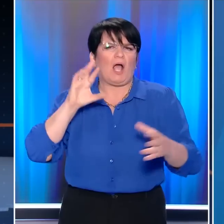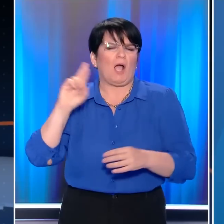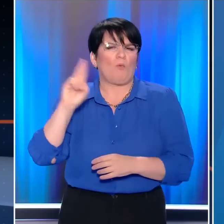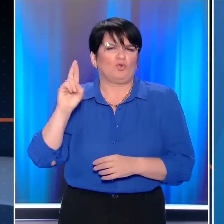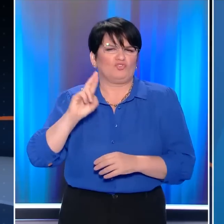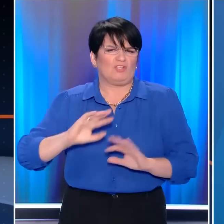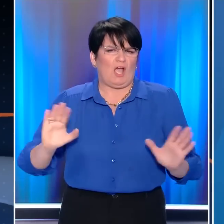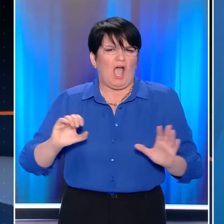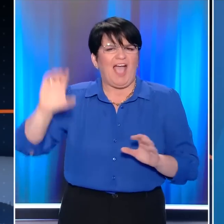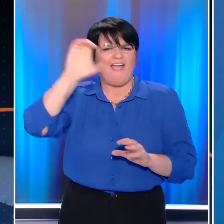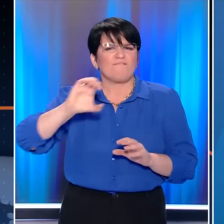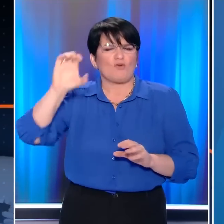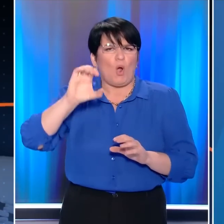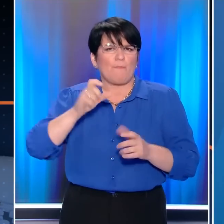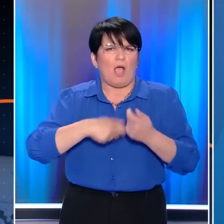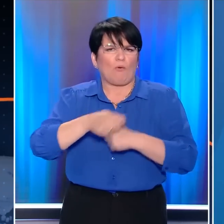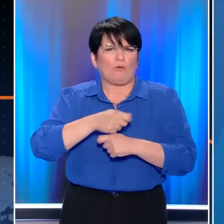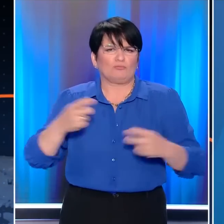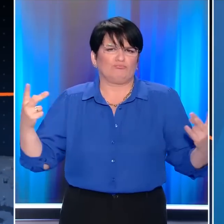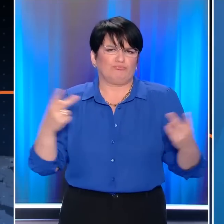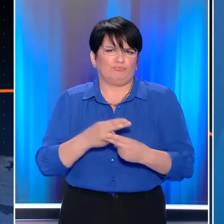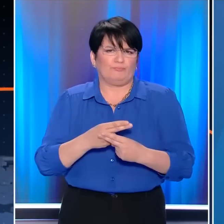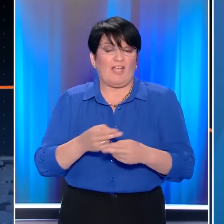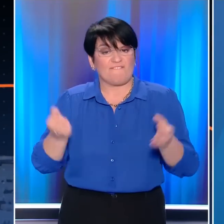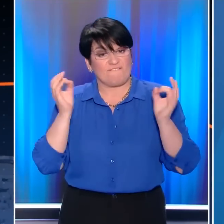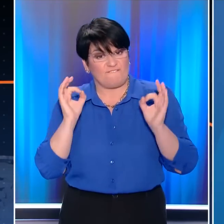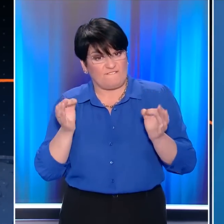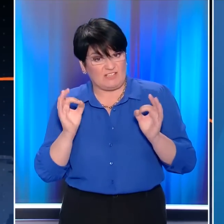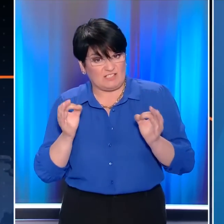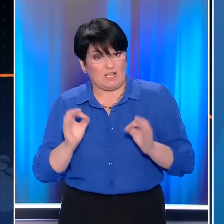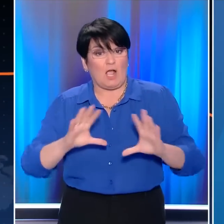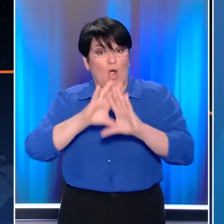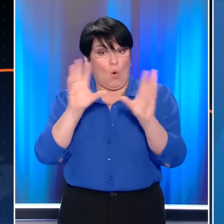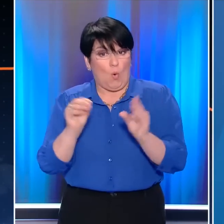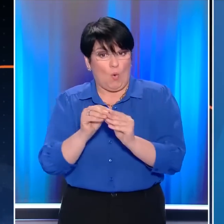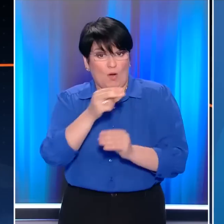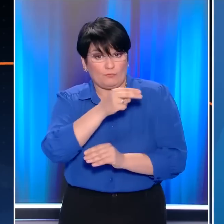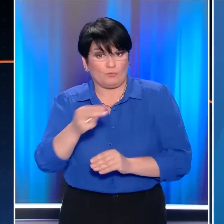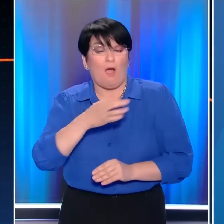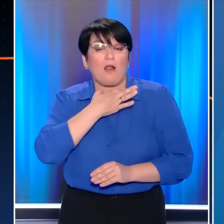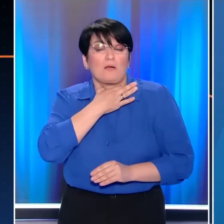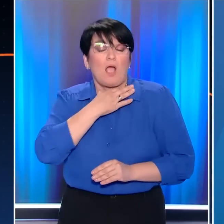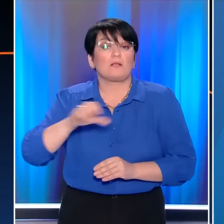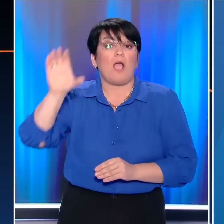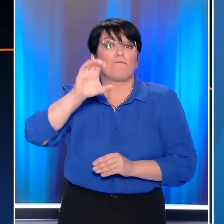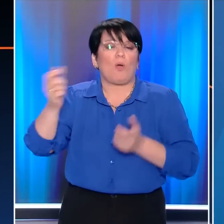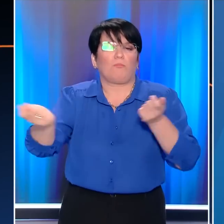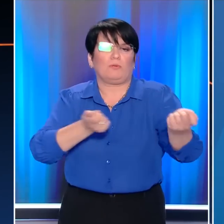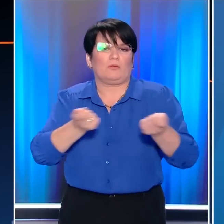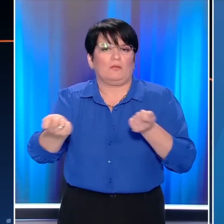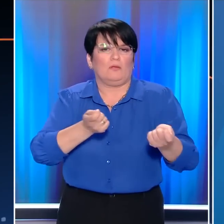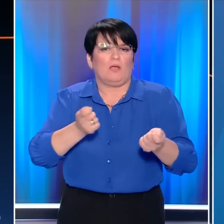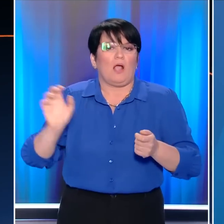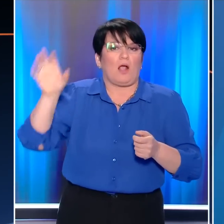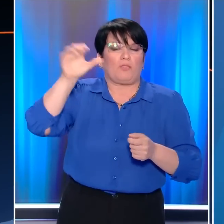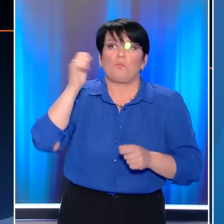την Ρωσία προς τις ευρωπαϊκές αγορές. Και φυσικά για να αντιμετωπιστεί ένα τέτοιο σενάριο χρειάζεται ευρωπαϊκός συντονισμός. Δεν μπορεί